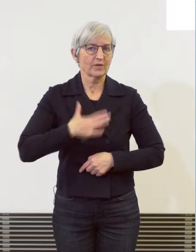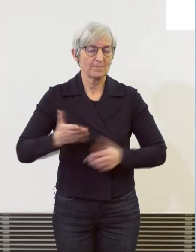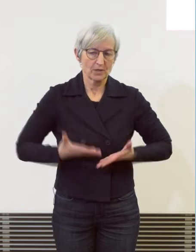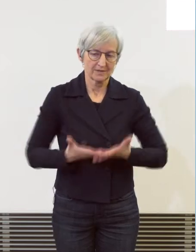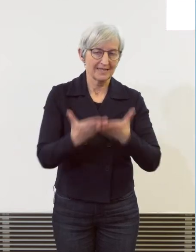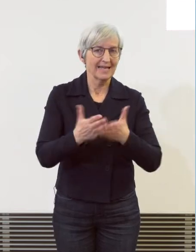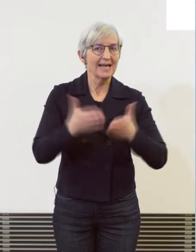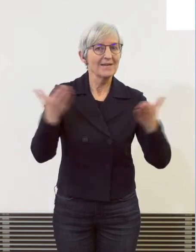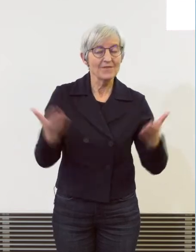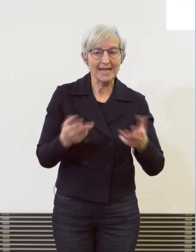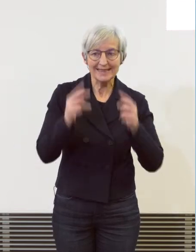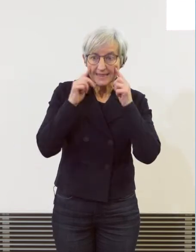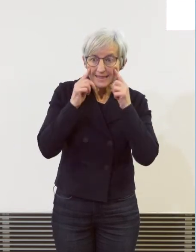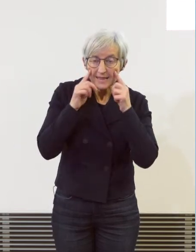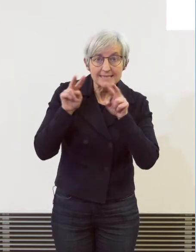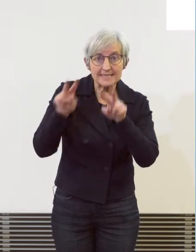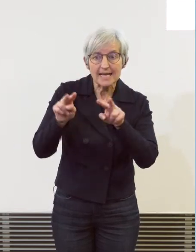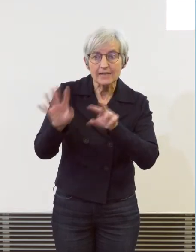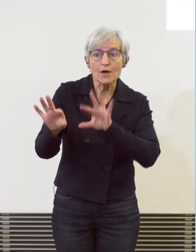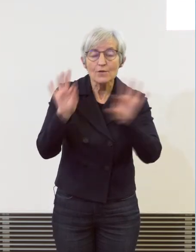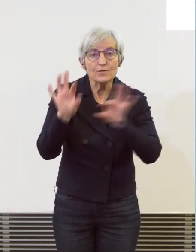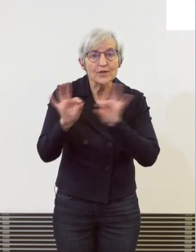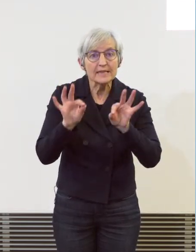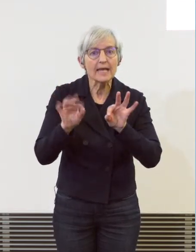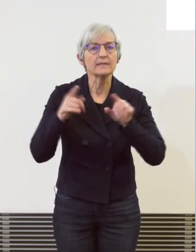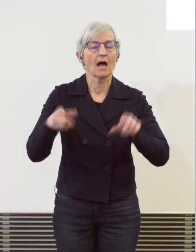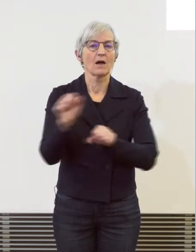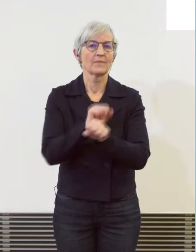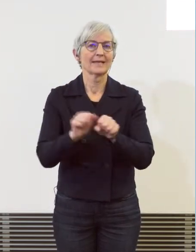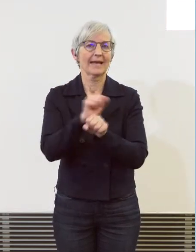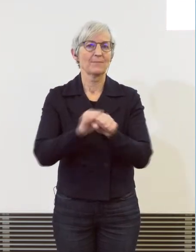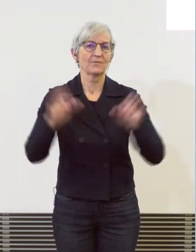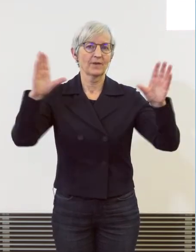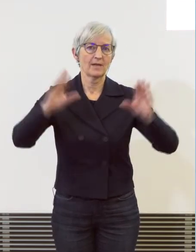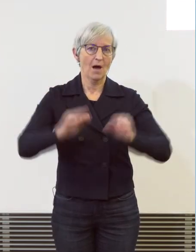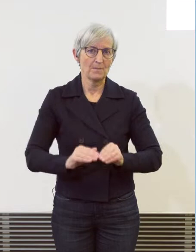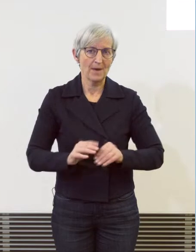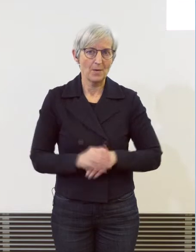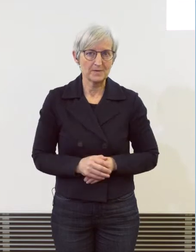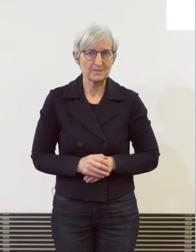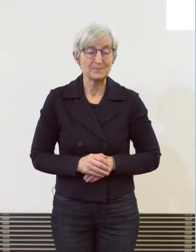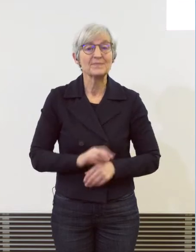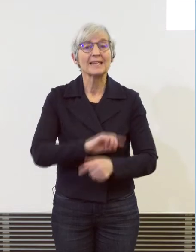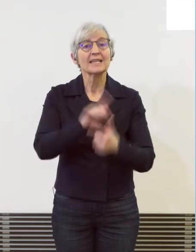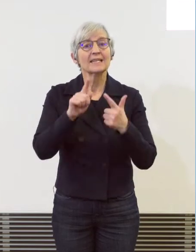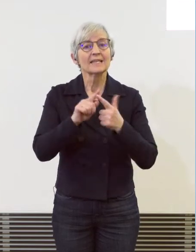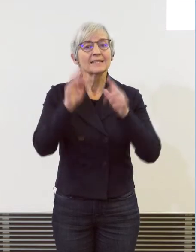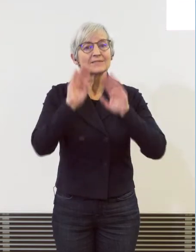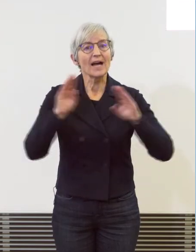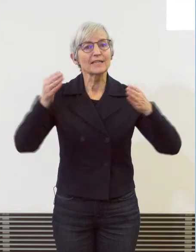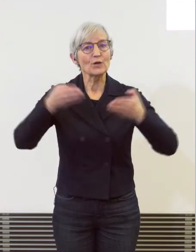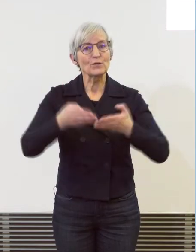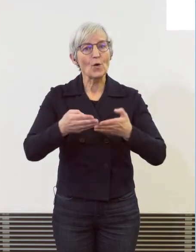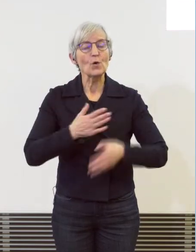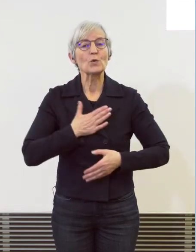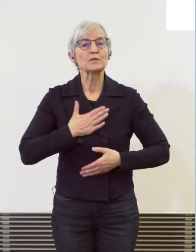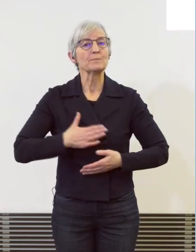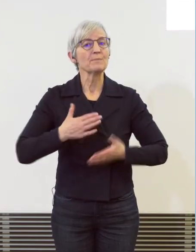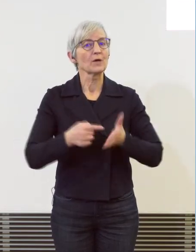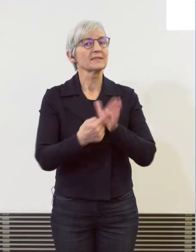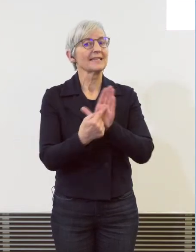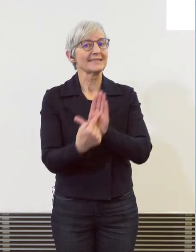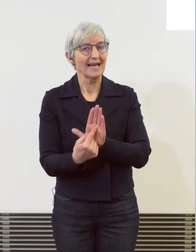kann man es auch wirksam bekämpfen. Ein zweiter Fokus, den wir ganz bewusst jetzt auch noch darstellen welcher aber eigentlich mit der